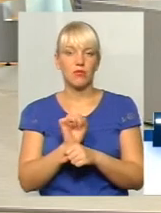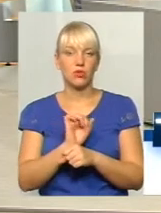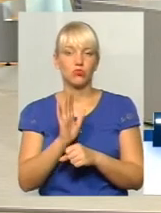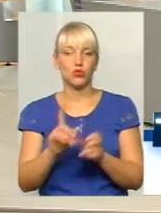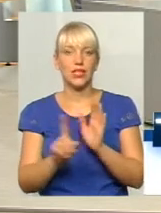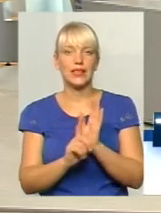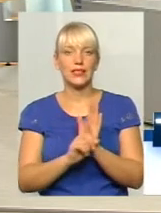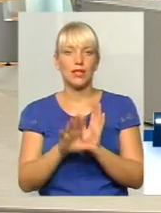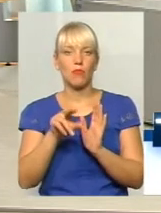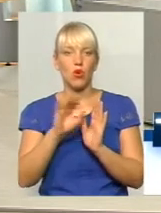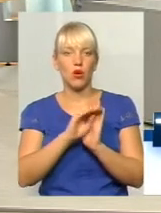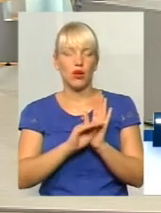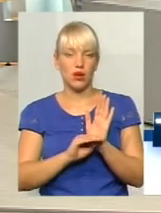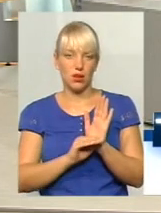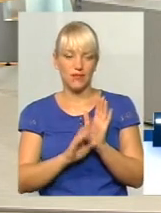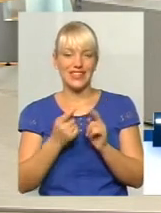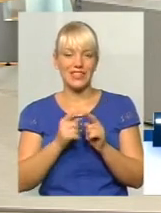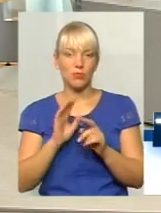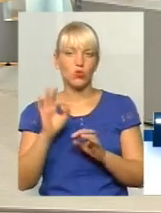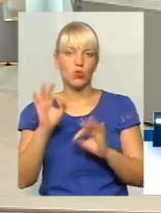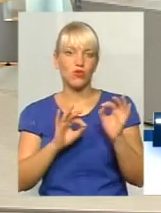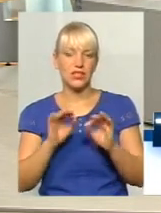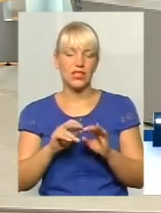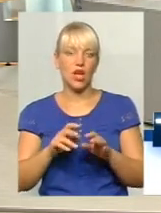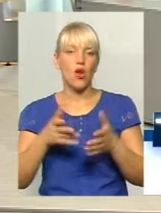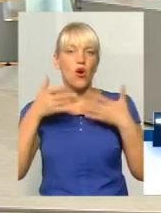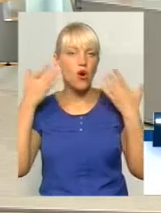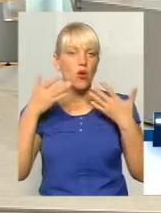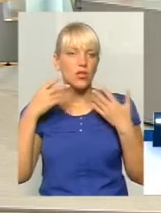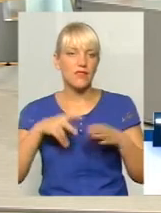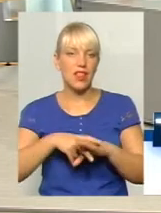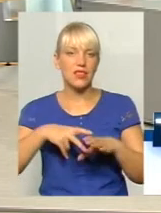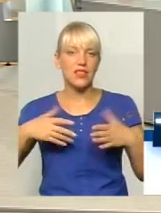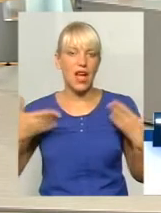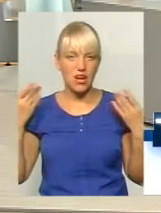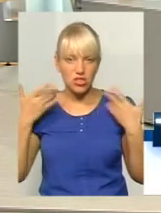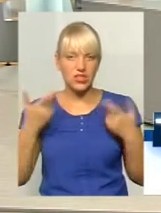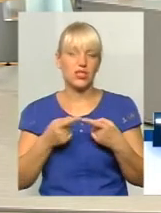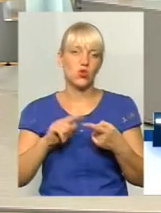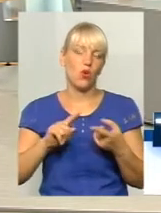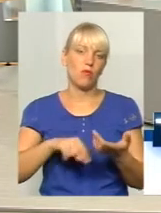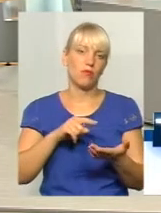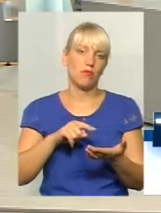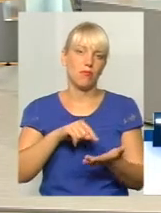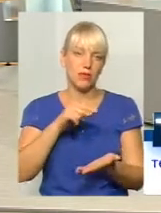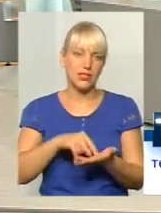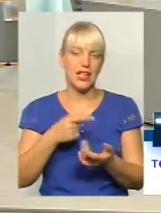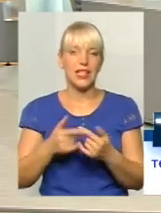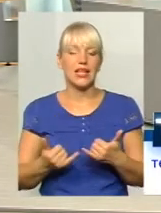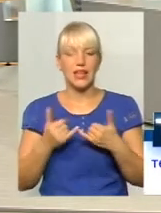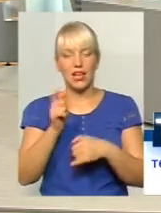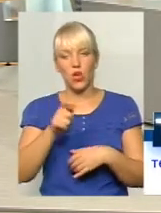графіку. Це буде коефіцієнт розвантаження міста. І для пасажира, якщо взяти в цілому, для пасажира це буде зручніше.